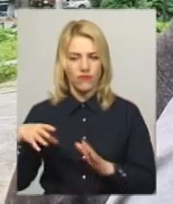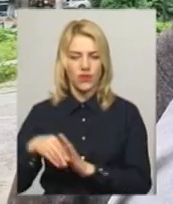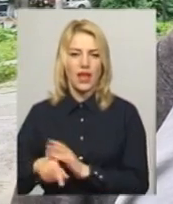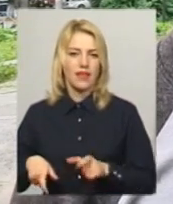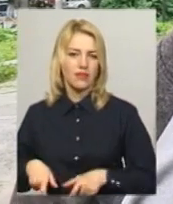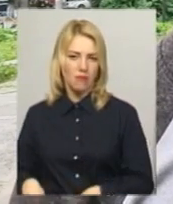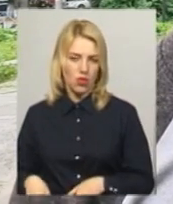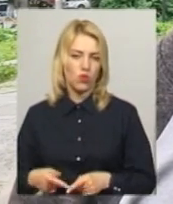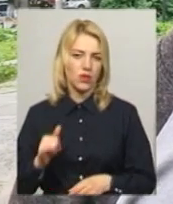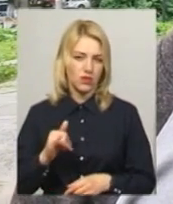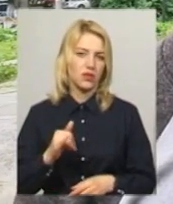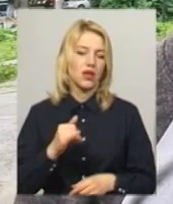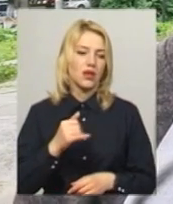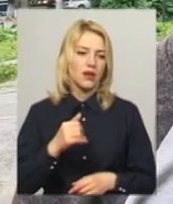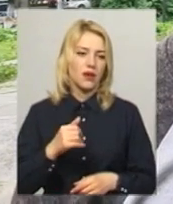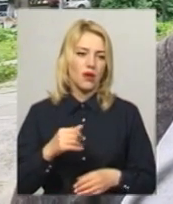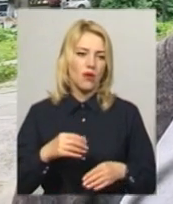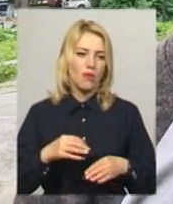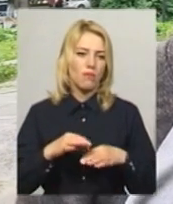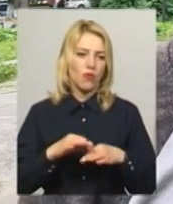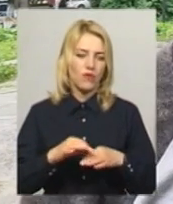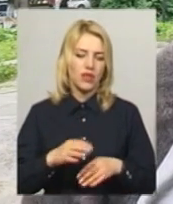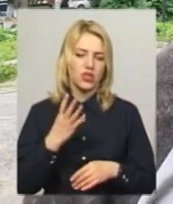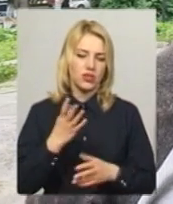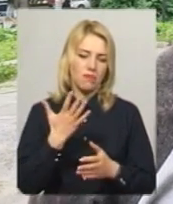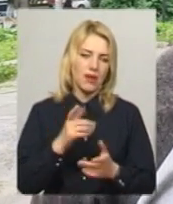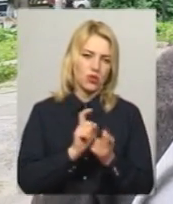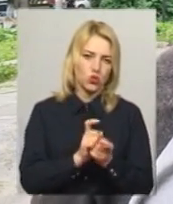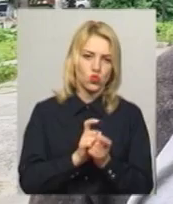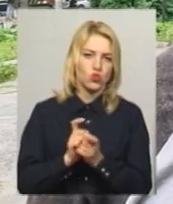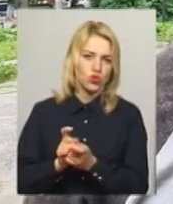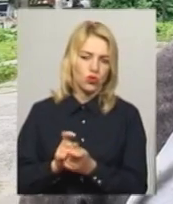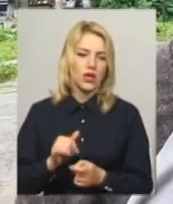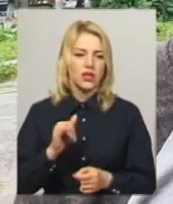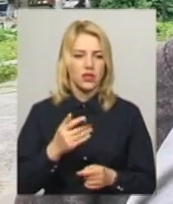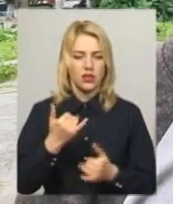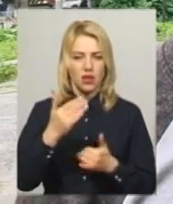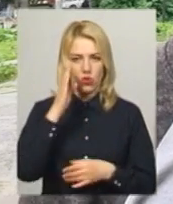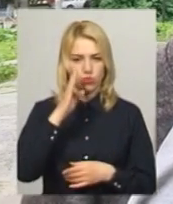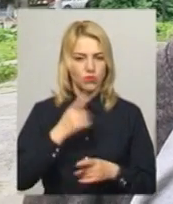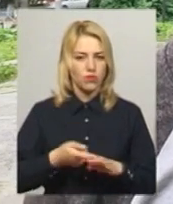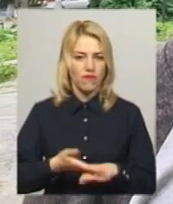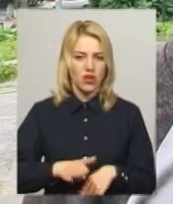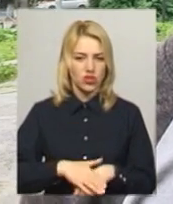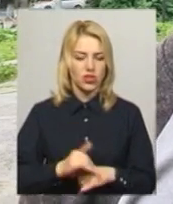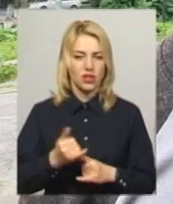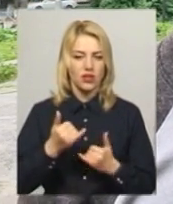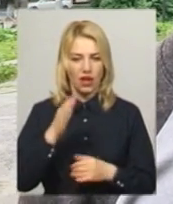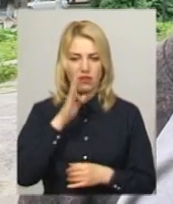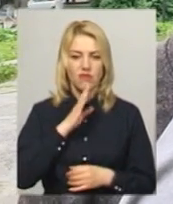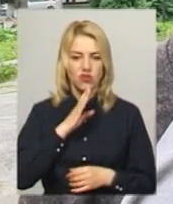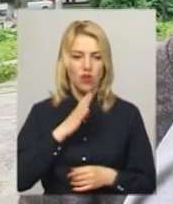Кожен з представників провів більше 4-5 сутичок. Досить таких не було для хлопчиків важких, для дівчаток наших.